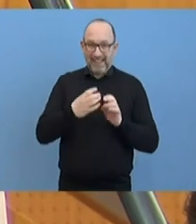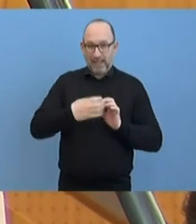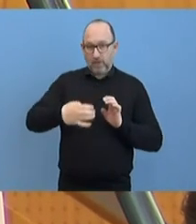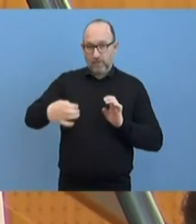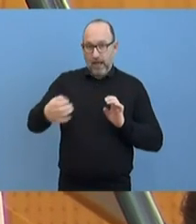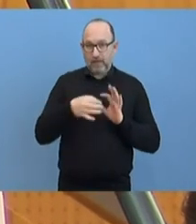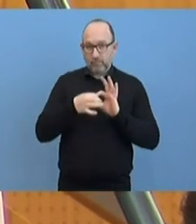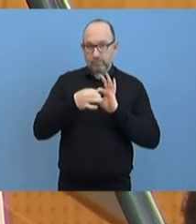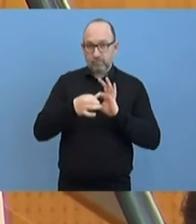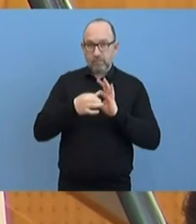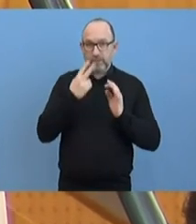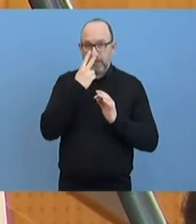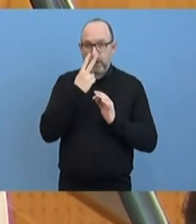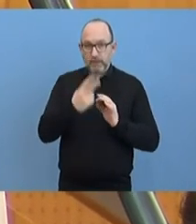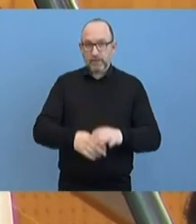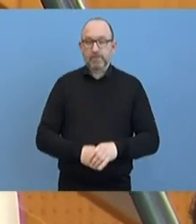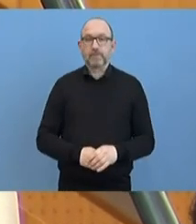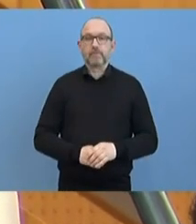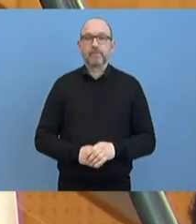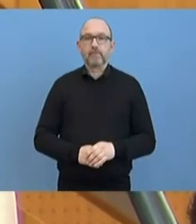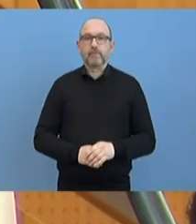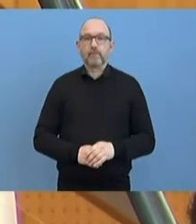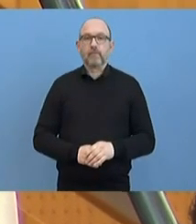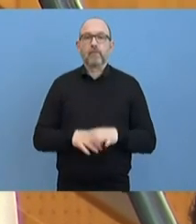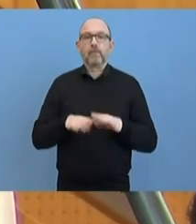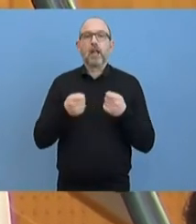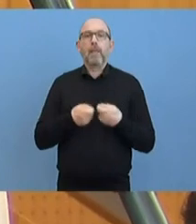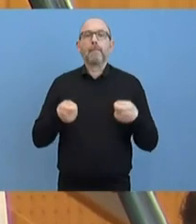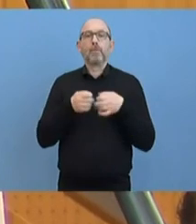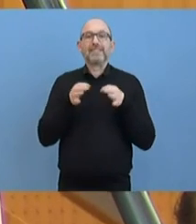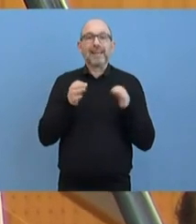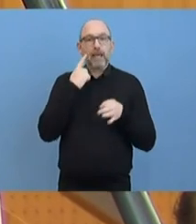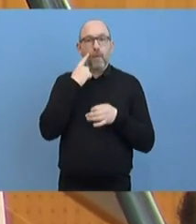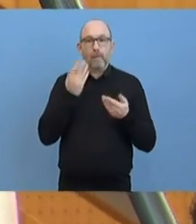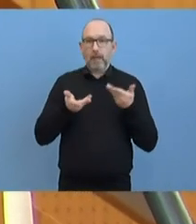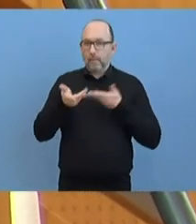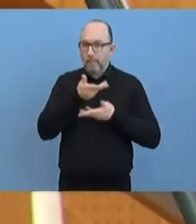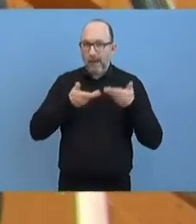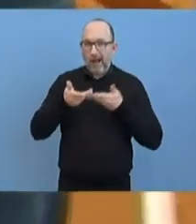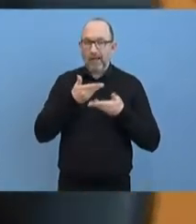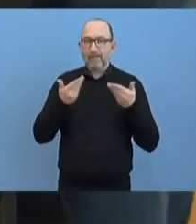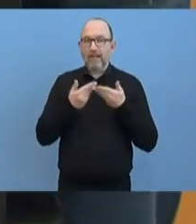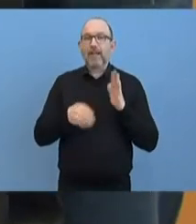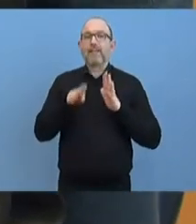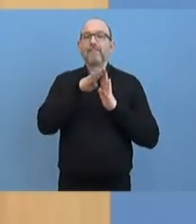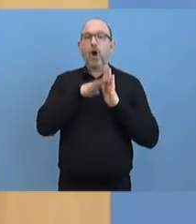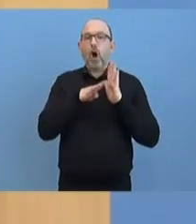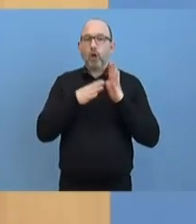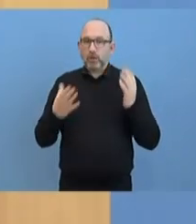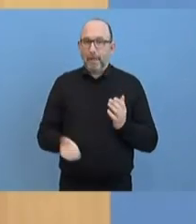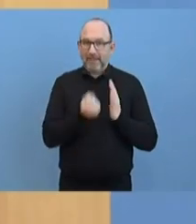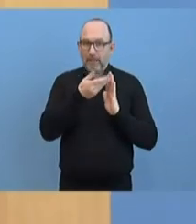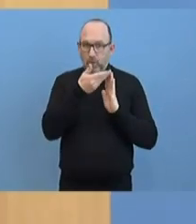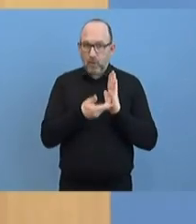da ist es so, dass derzeit der Bundestag darüber berät, über eine Verordnungsermächtigung, damit